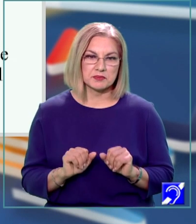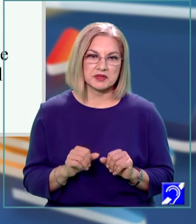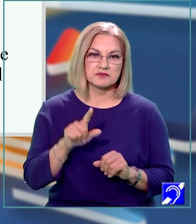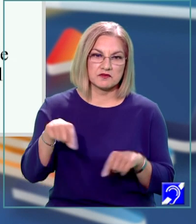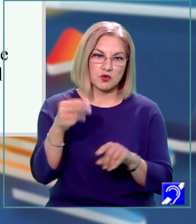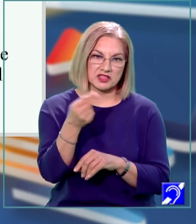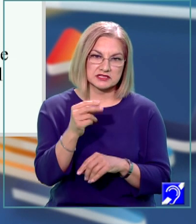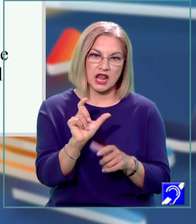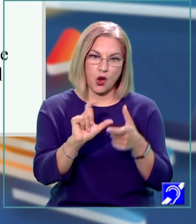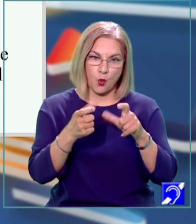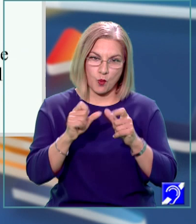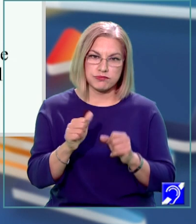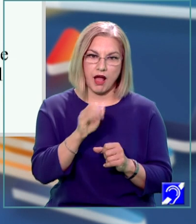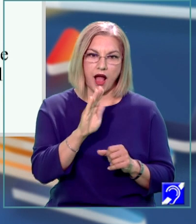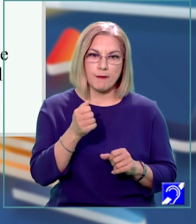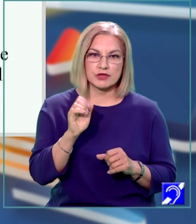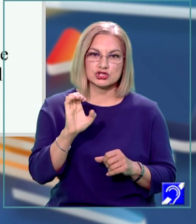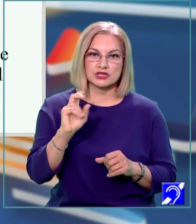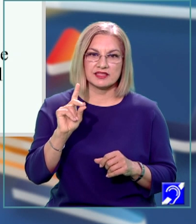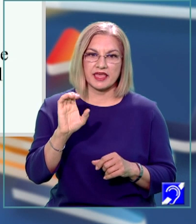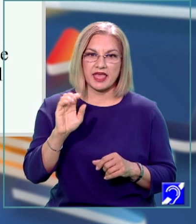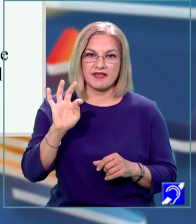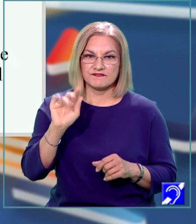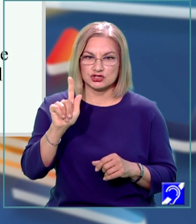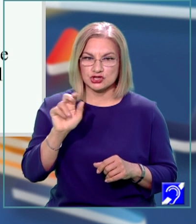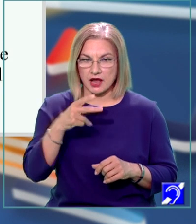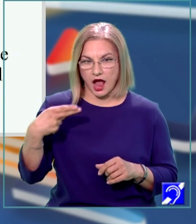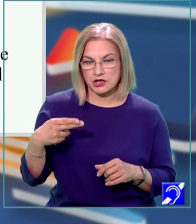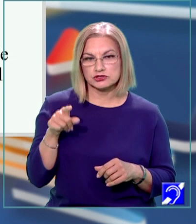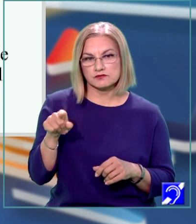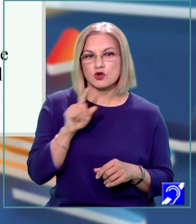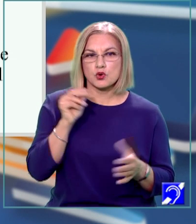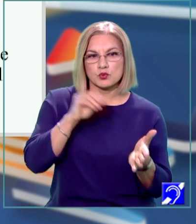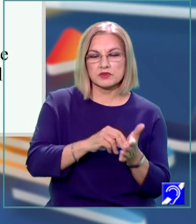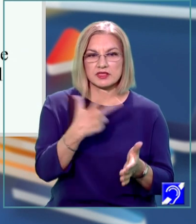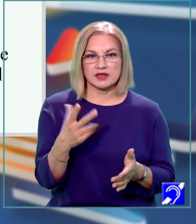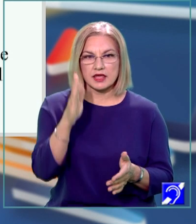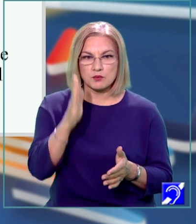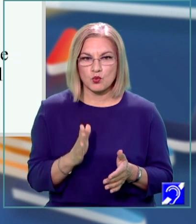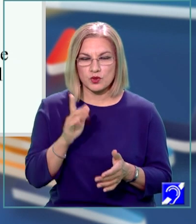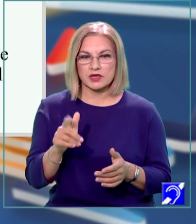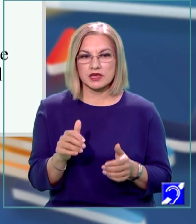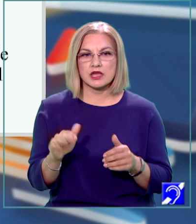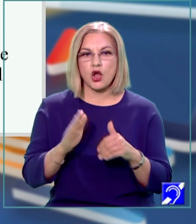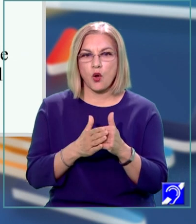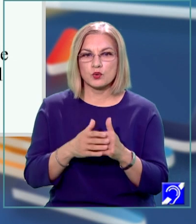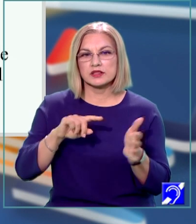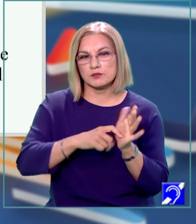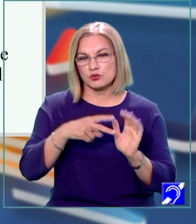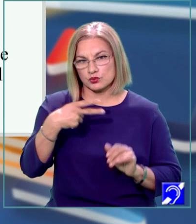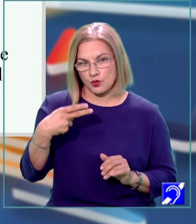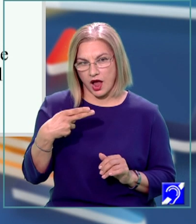Desenați un cub ABCDEFGH și numiți 3 muchii concurente în punctul H,